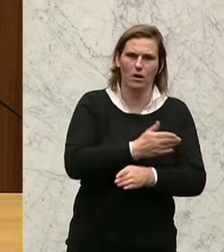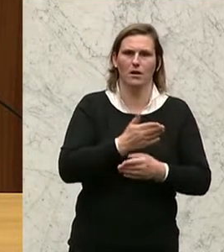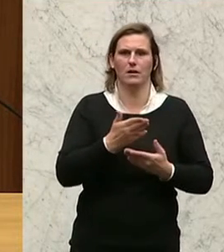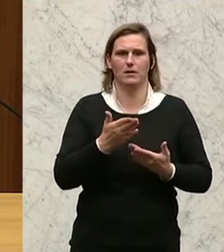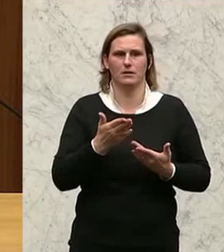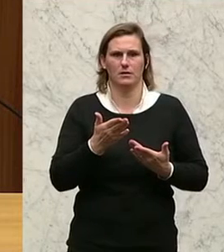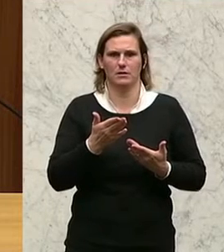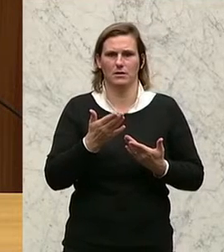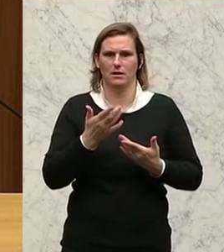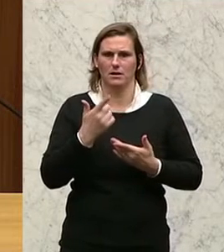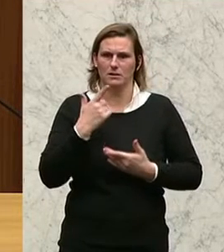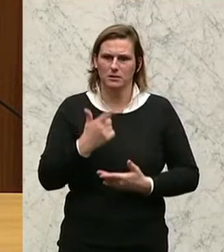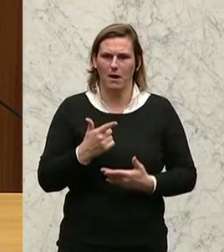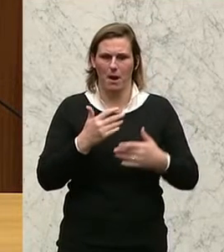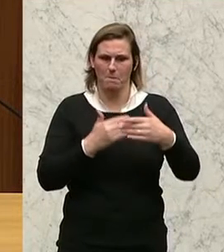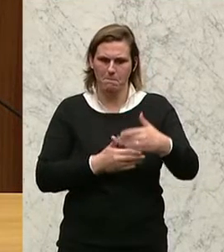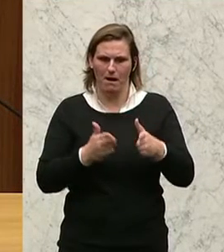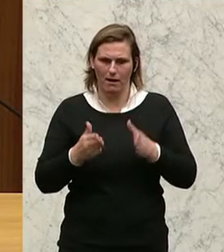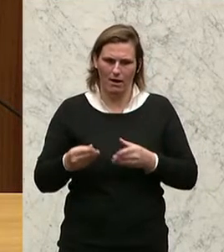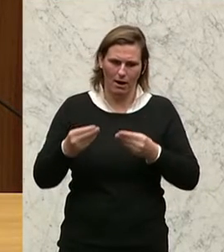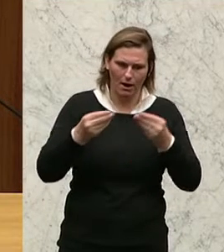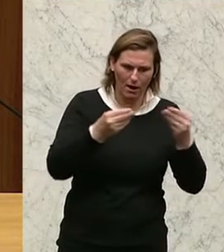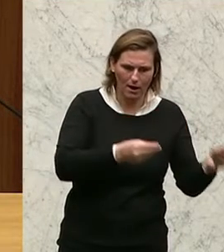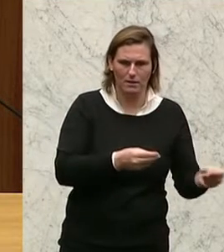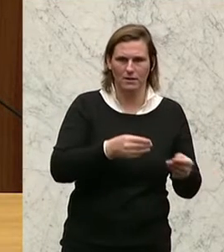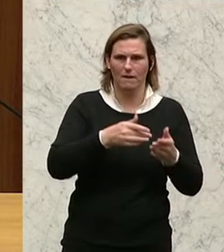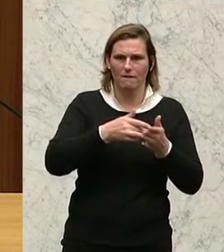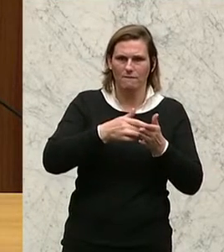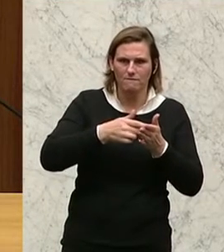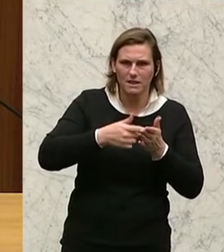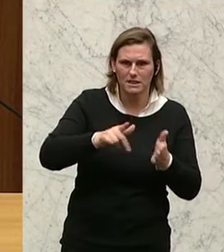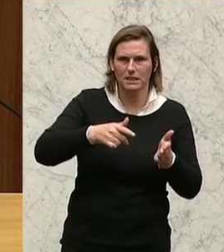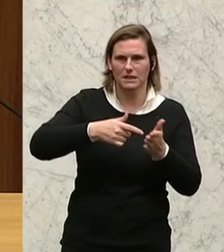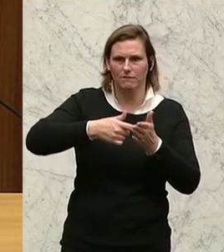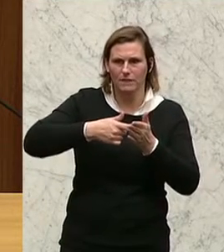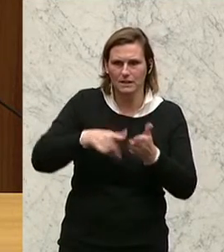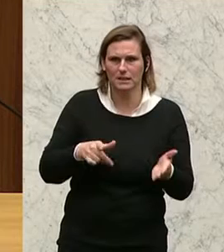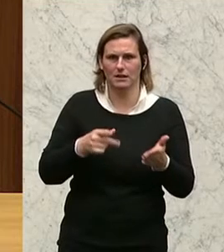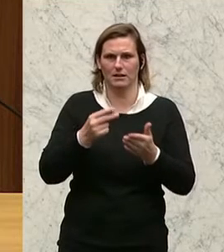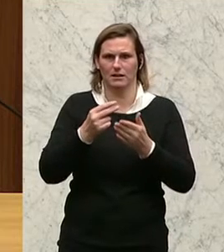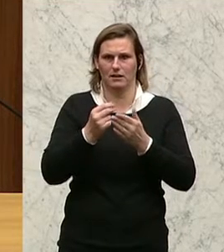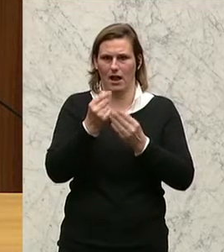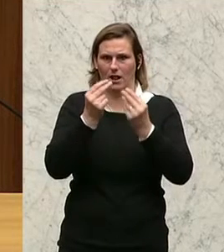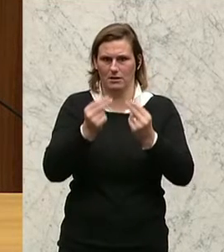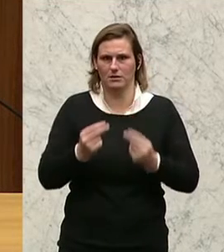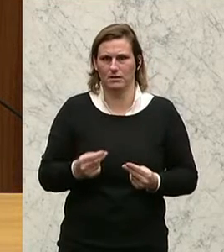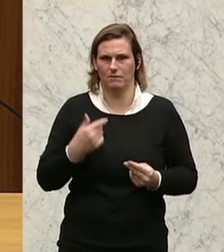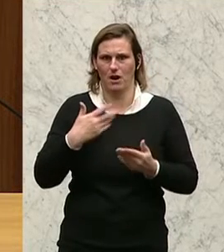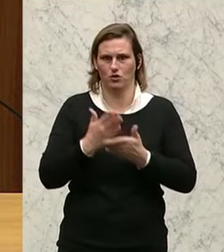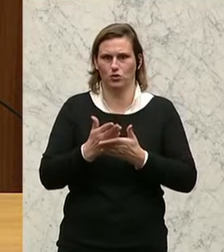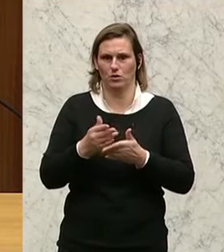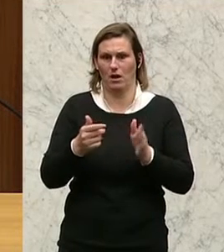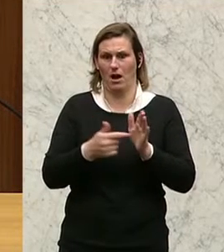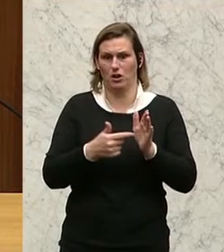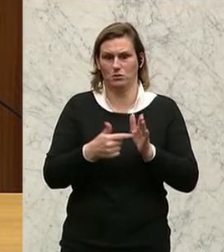komplette Pakete von Verzicht der Inflation in Anspruch nehmen müssen, wo der Herr Dr. Kohl